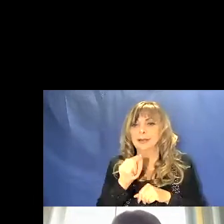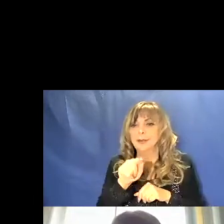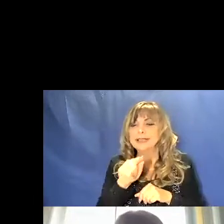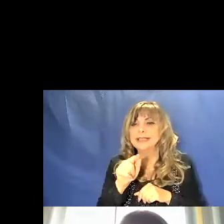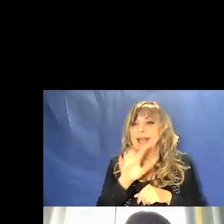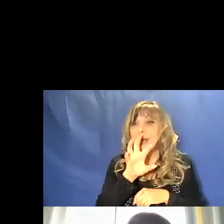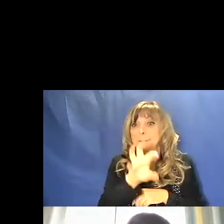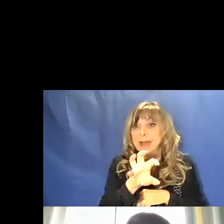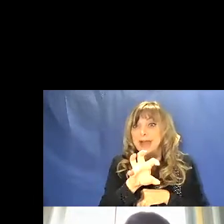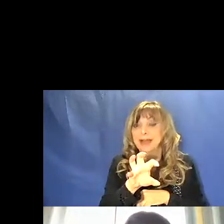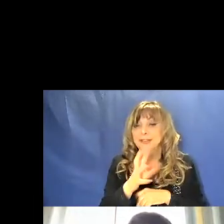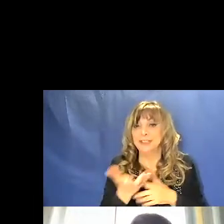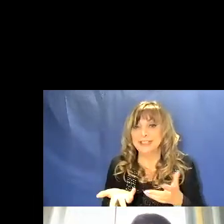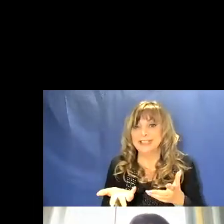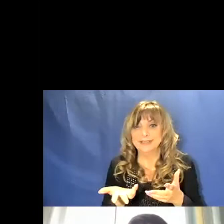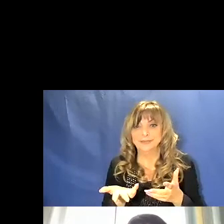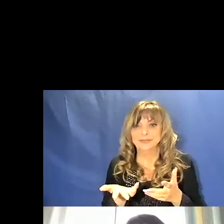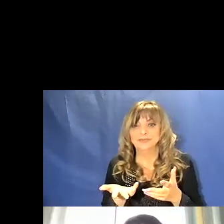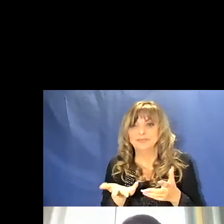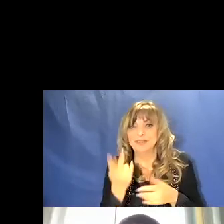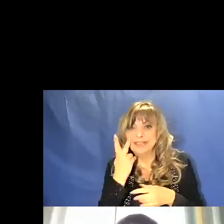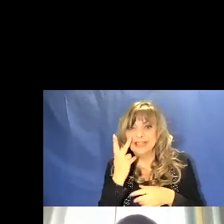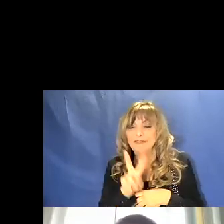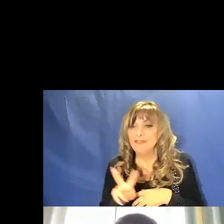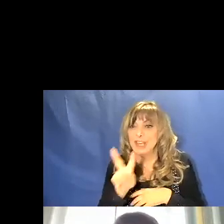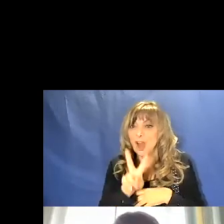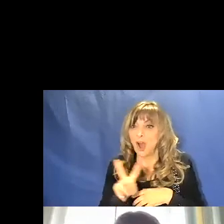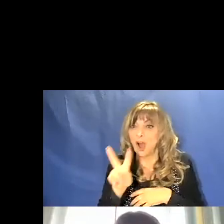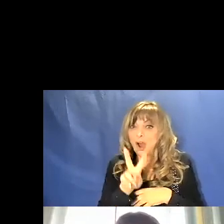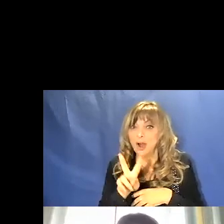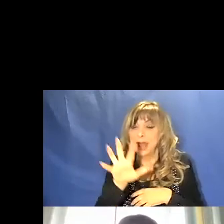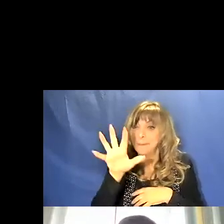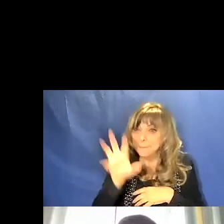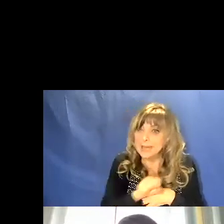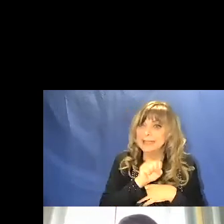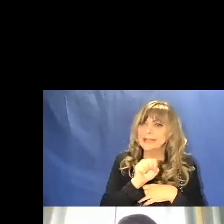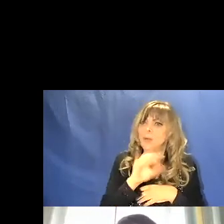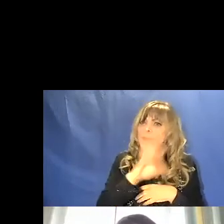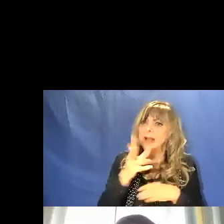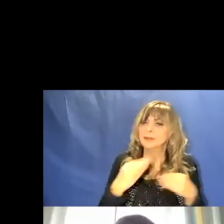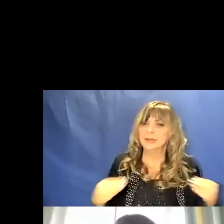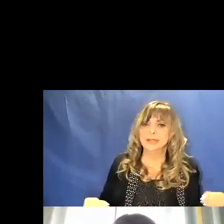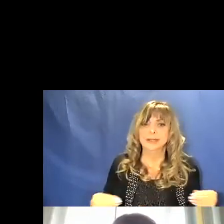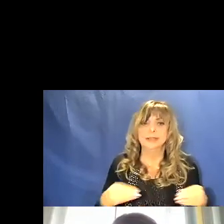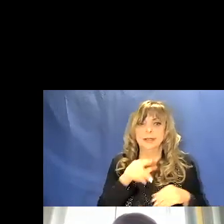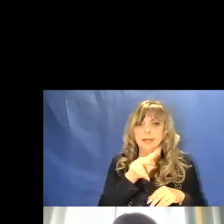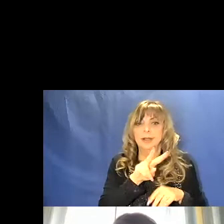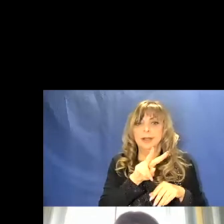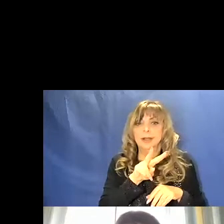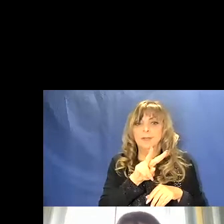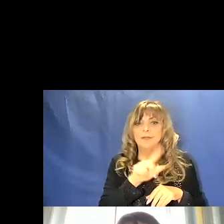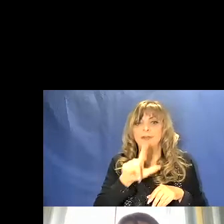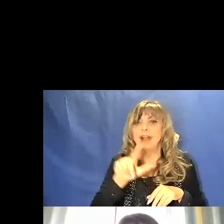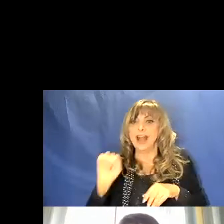'immagine combinata perché la parte viola è presa da un altro strumento, il VLA, che